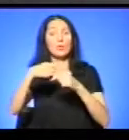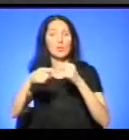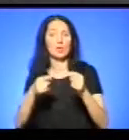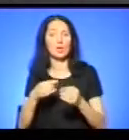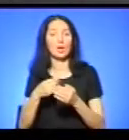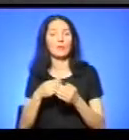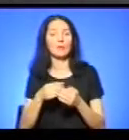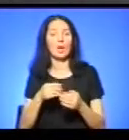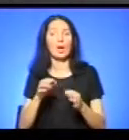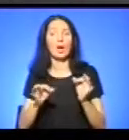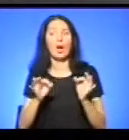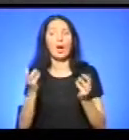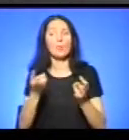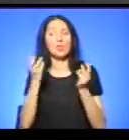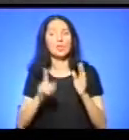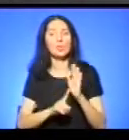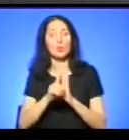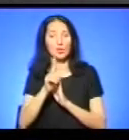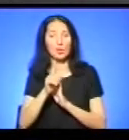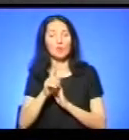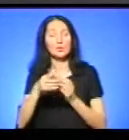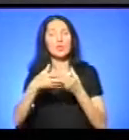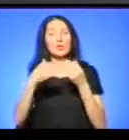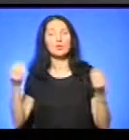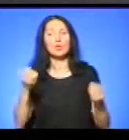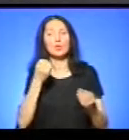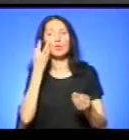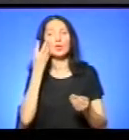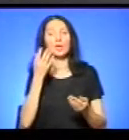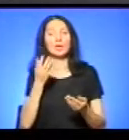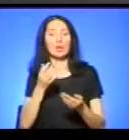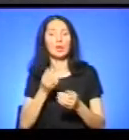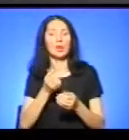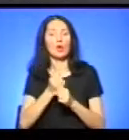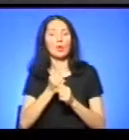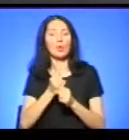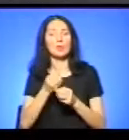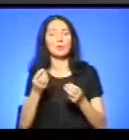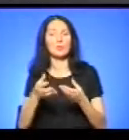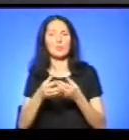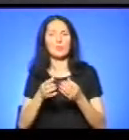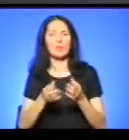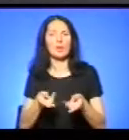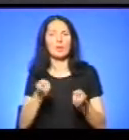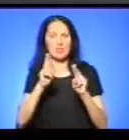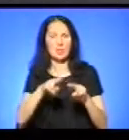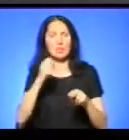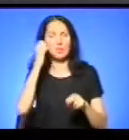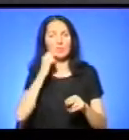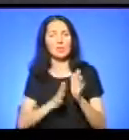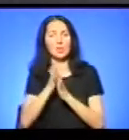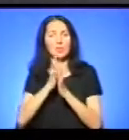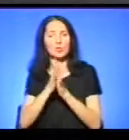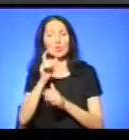пожежі починаються весною, коли йде випалювання сухої рослинності. Це, як правило, коли порядковуються городи, люди починають випалювати, і ця